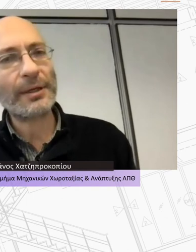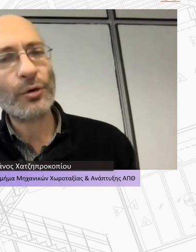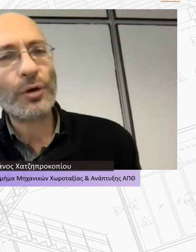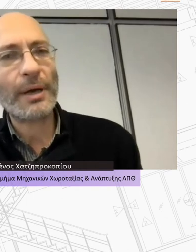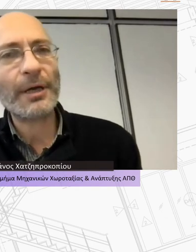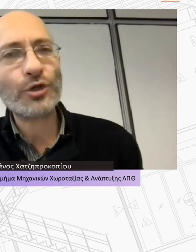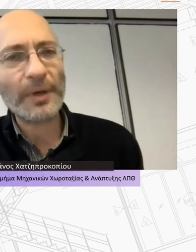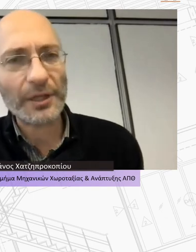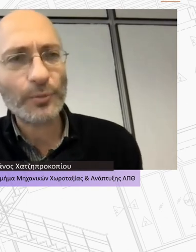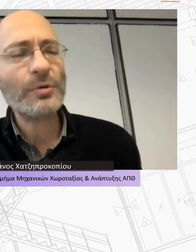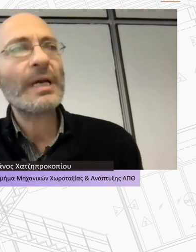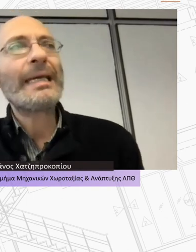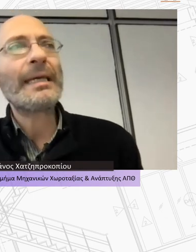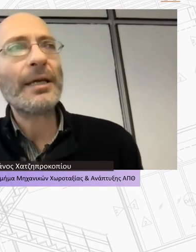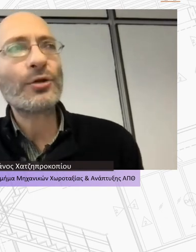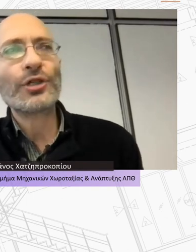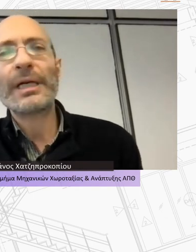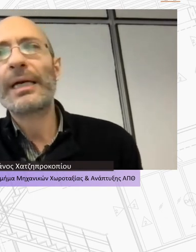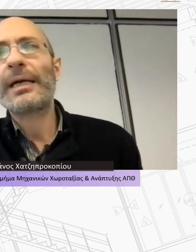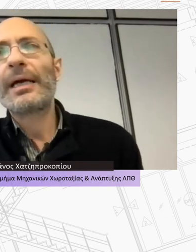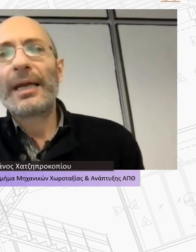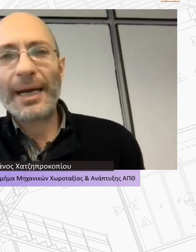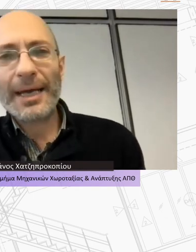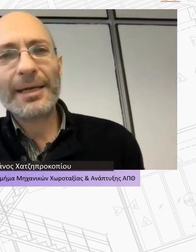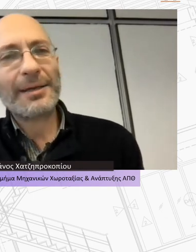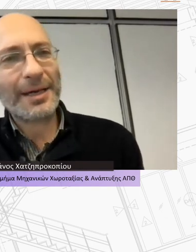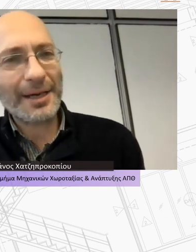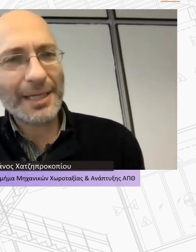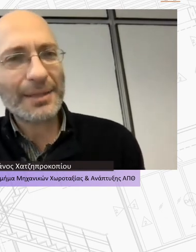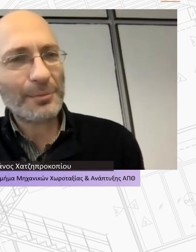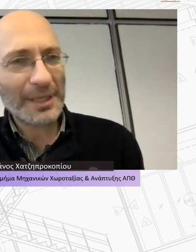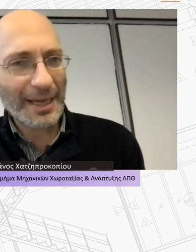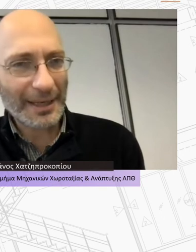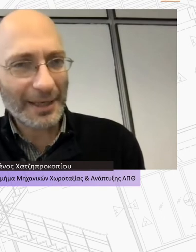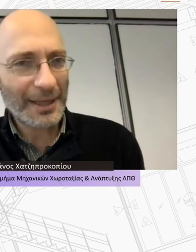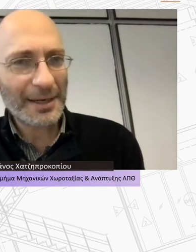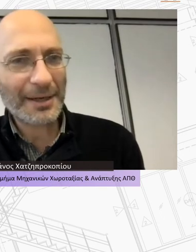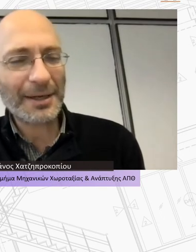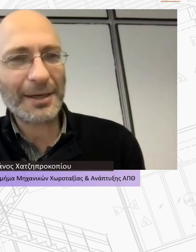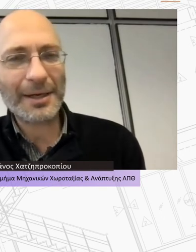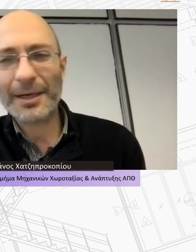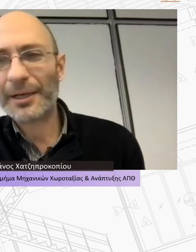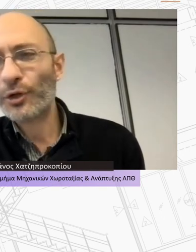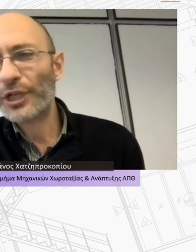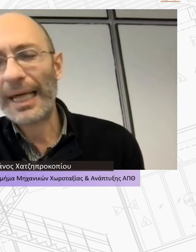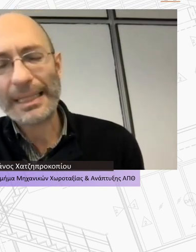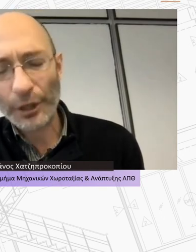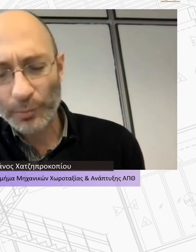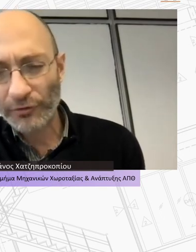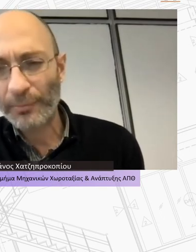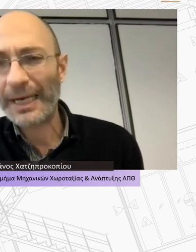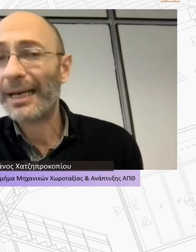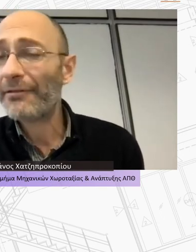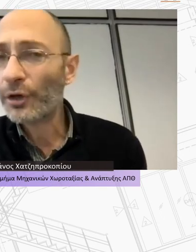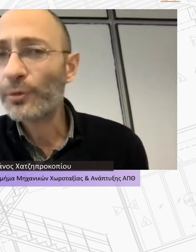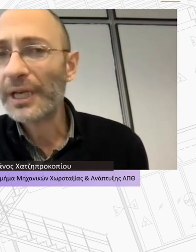σημαντικό μέρος του πληθυσμού κυρίως νέοι έτσι μετακινήθηκαν εκτός Ελλάδας κυρίως